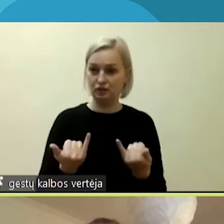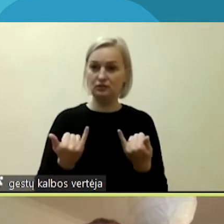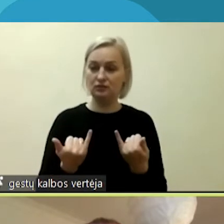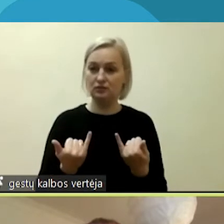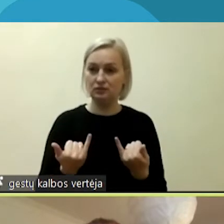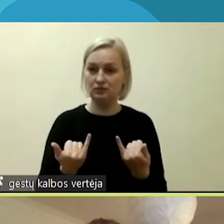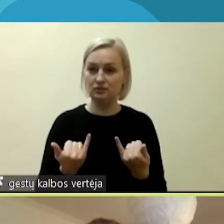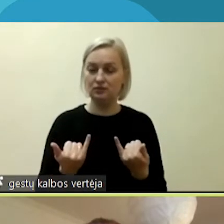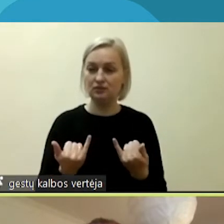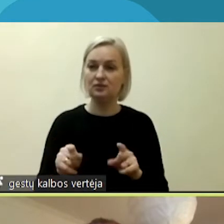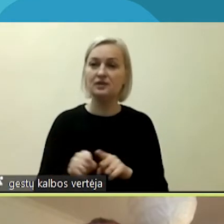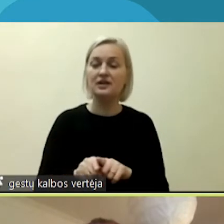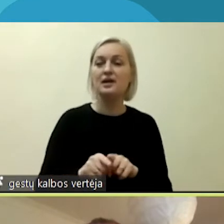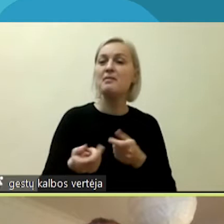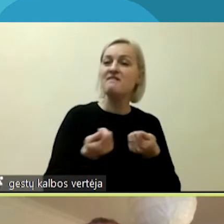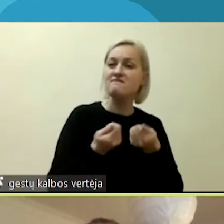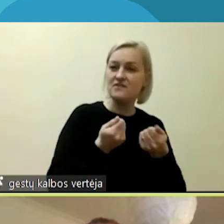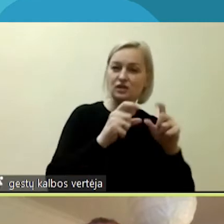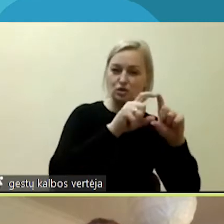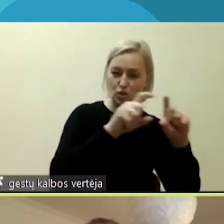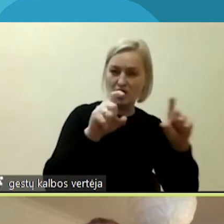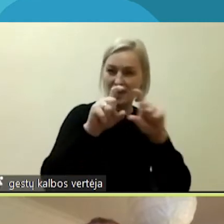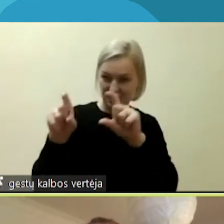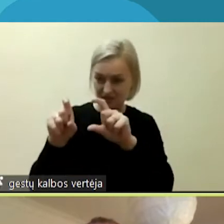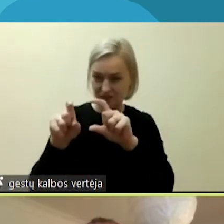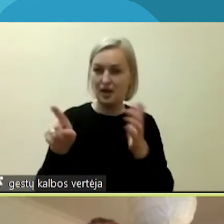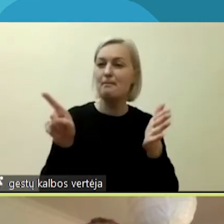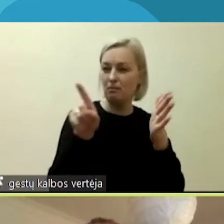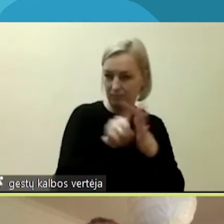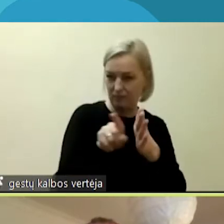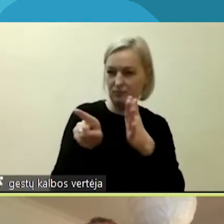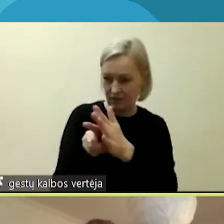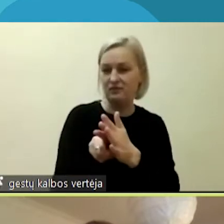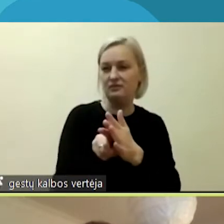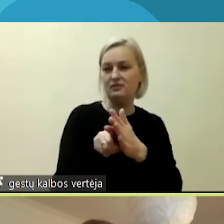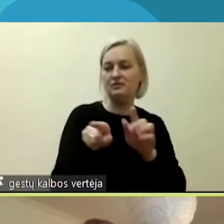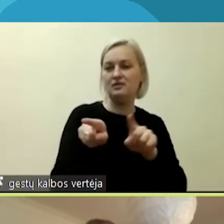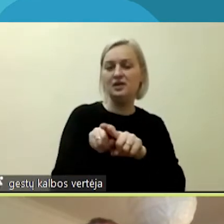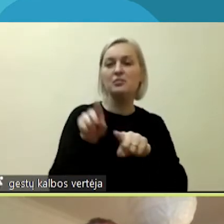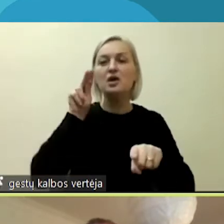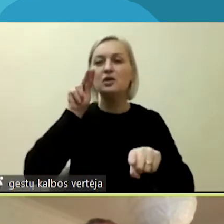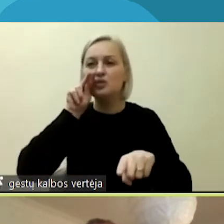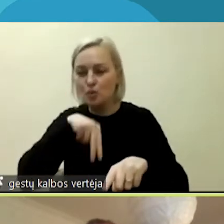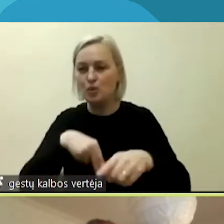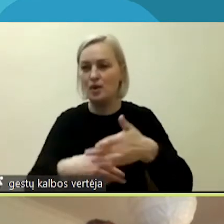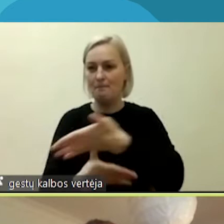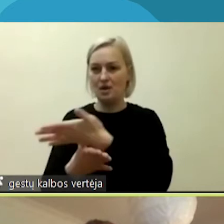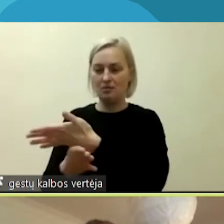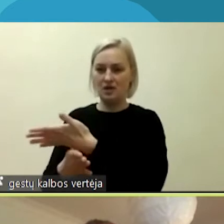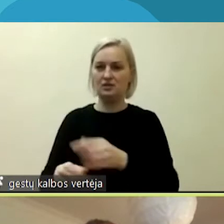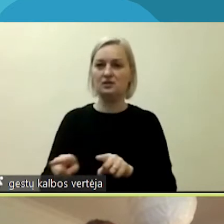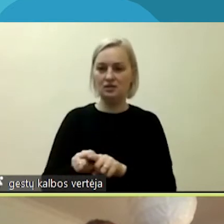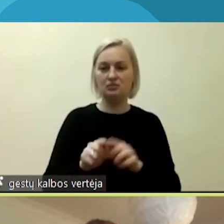valdžios institucijos yra įsipareigojusios kovoti su neapykantos nusikaltimais. Matome didelę